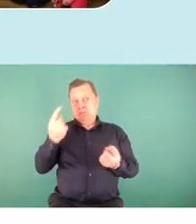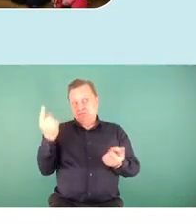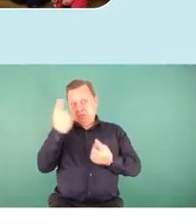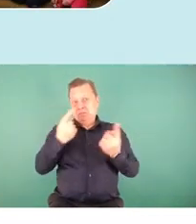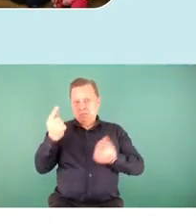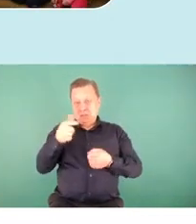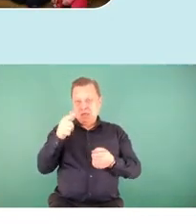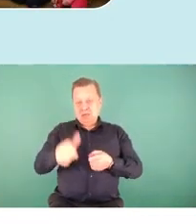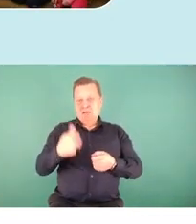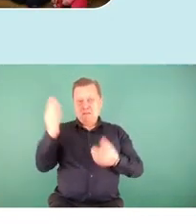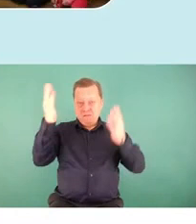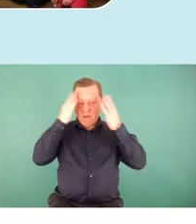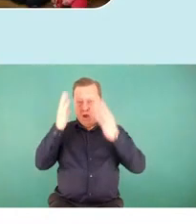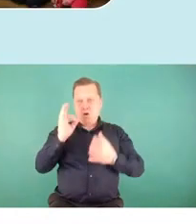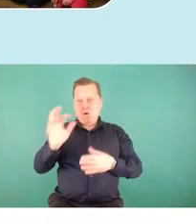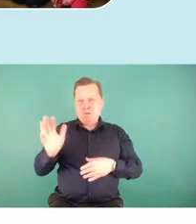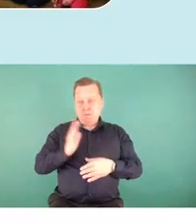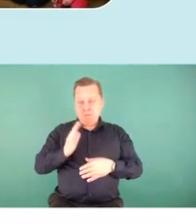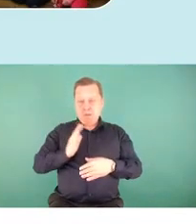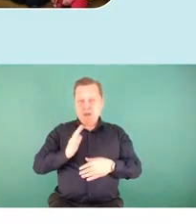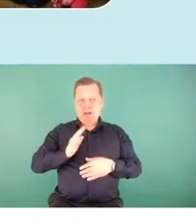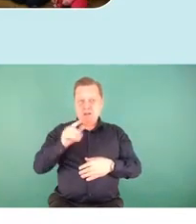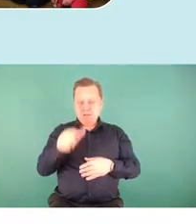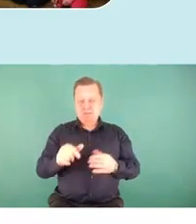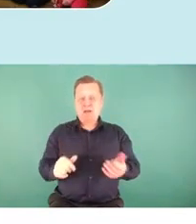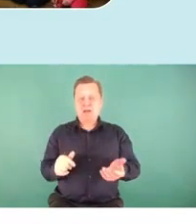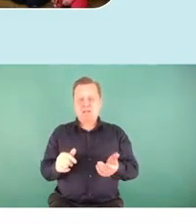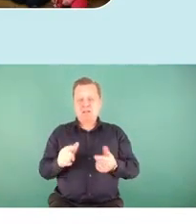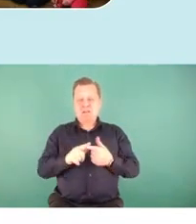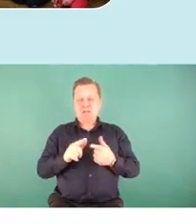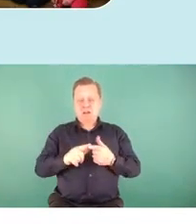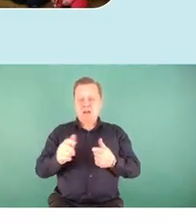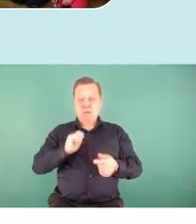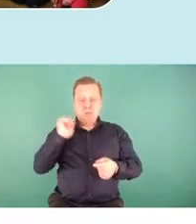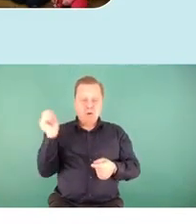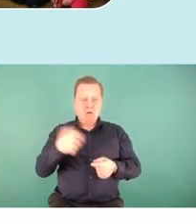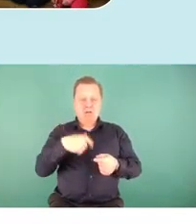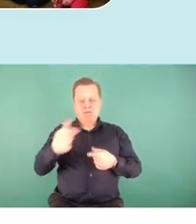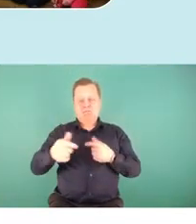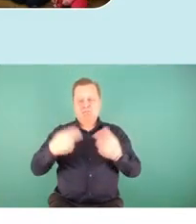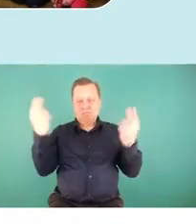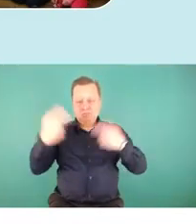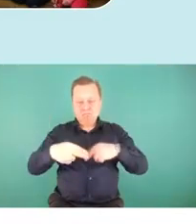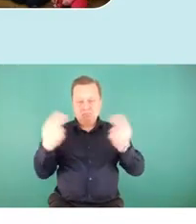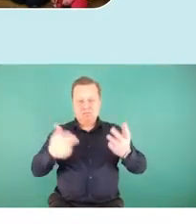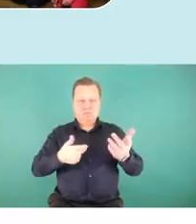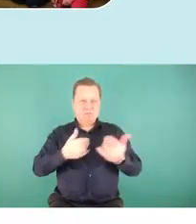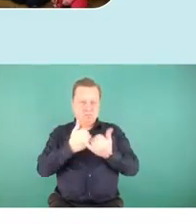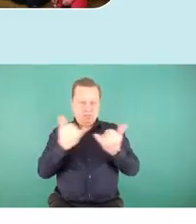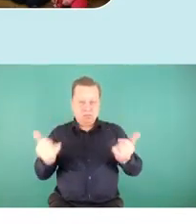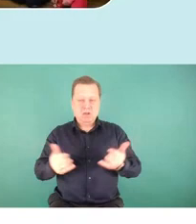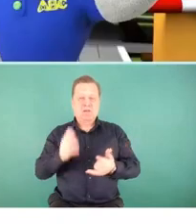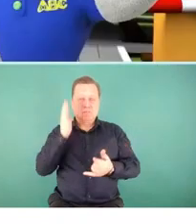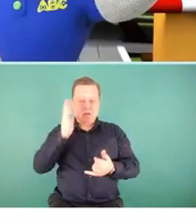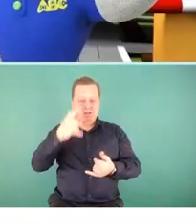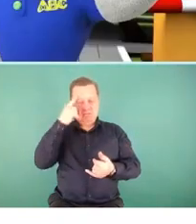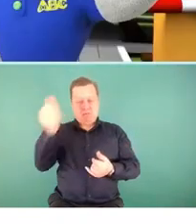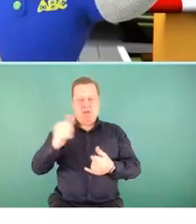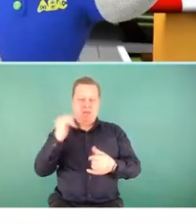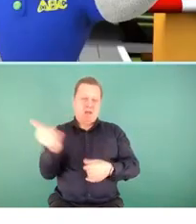zakresie właśnie bezpiecznego pokonywania, przejazdów kolejowo-drogowych, bezpiecznego podróżowania zostanie w pamięci na zawsze.